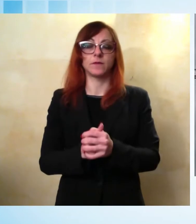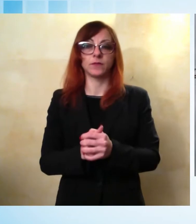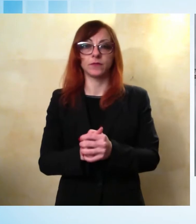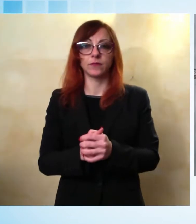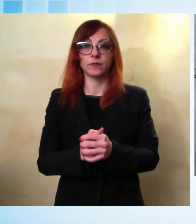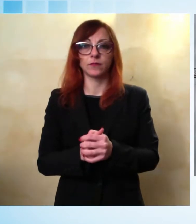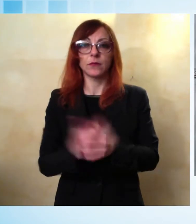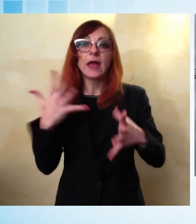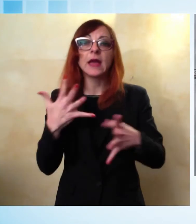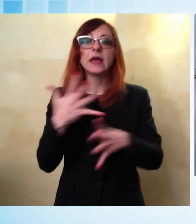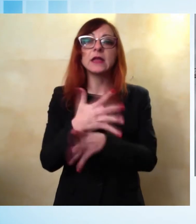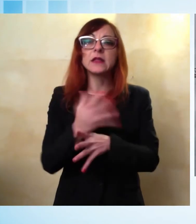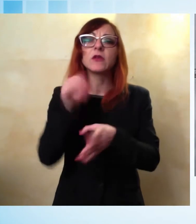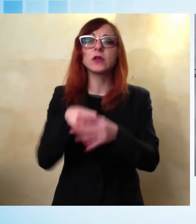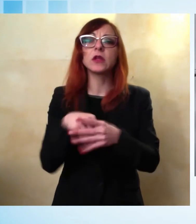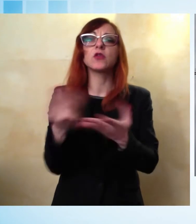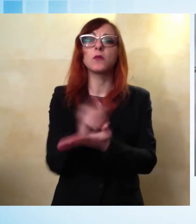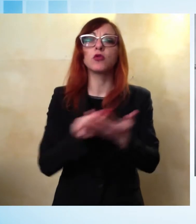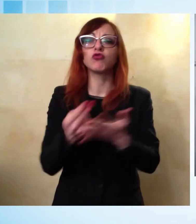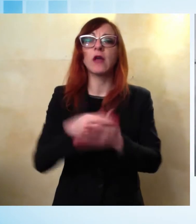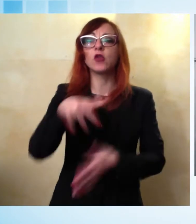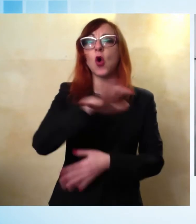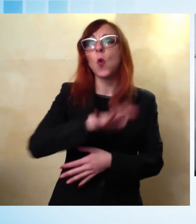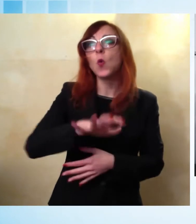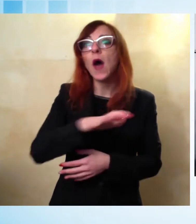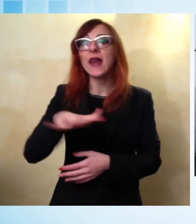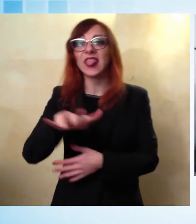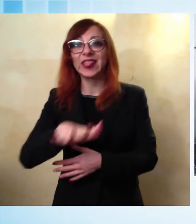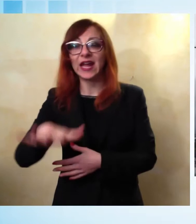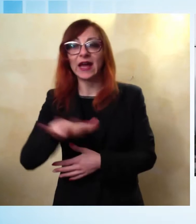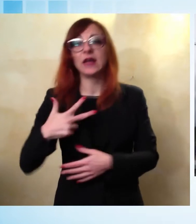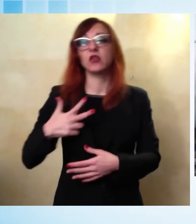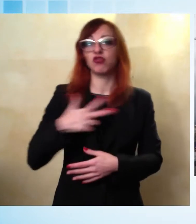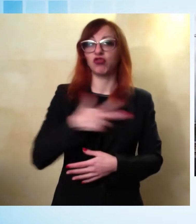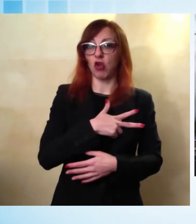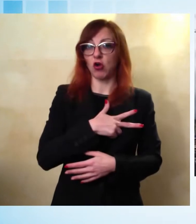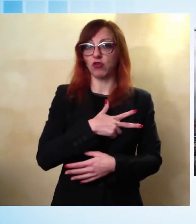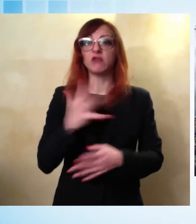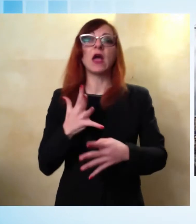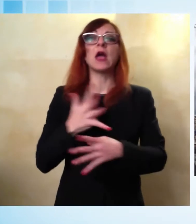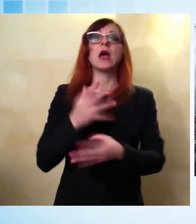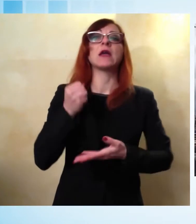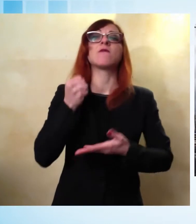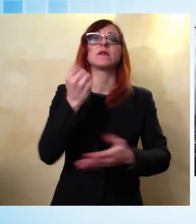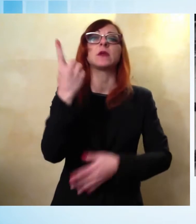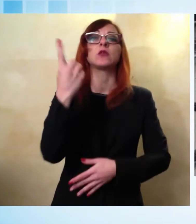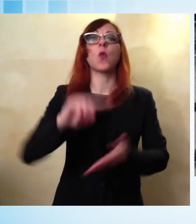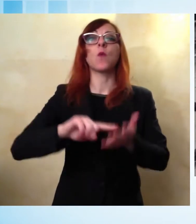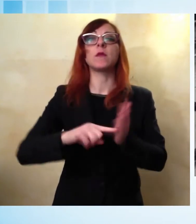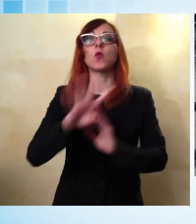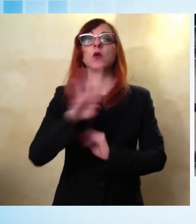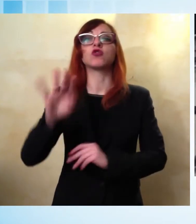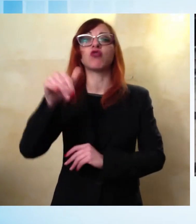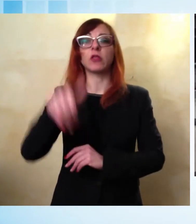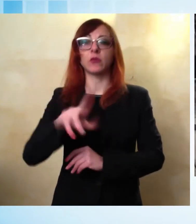Quartieri Social, ha richiesto un investimento di quasi 1 milione e 400 mila euro. Il vecchio edificio, costruito negli anni 70,